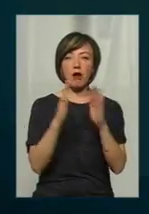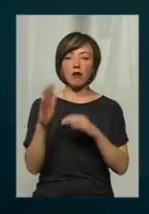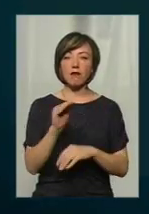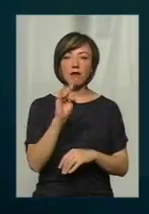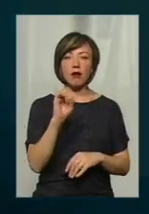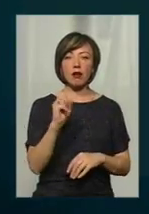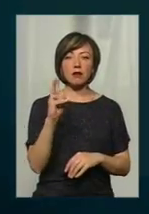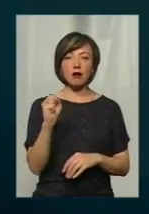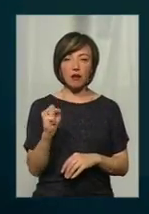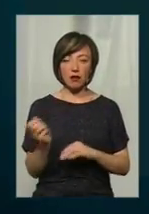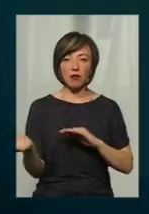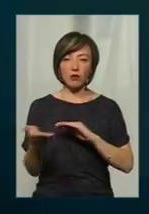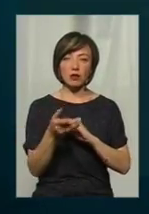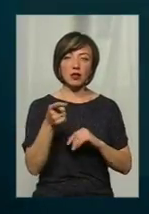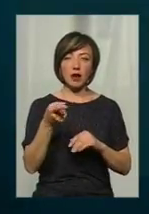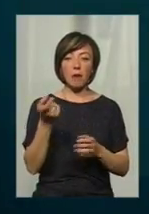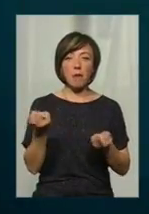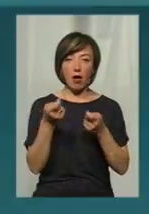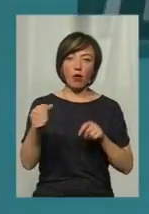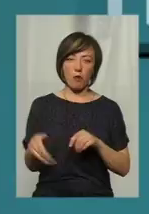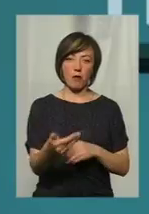де його мало, звичайно, ми там будемо копати.